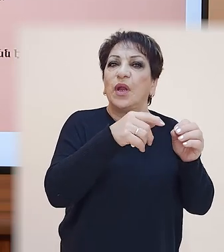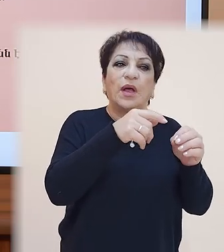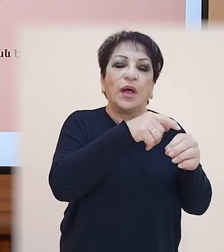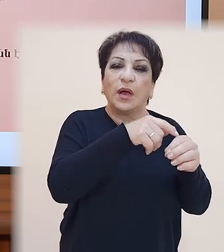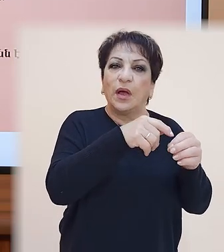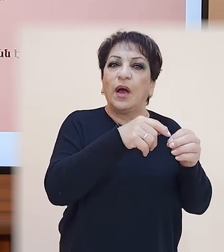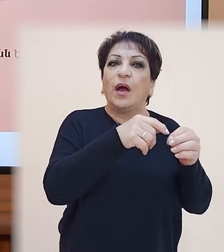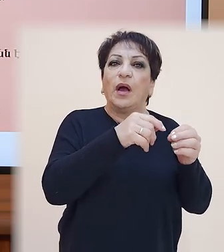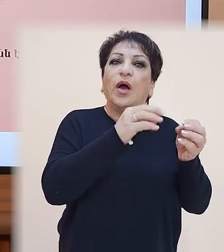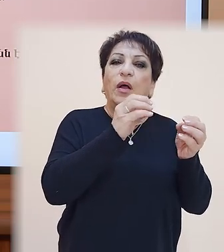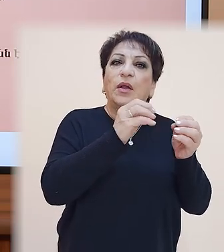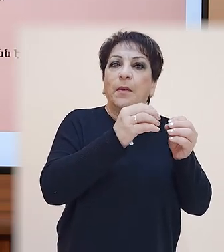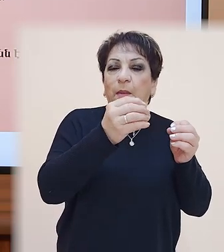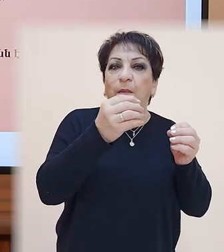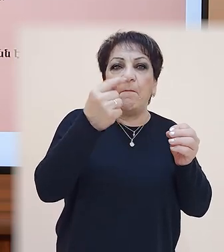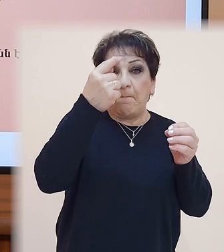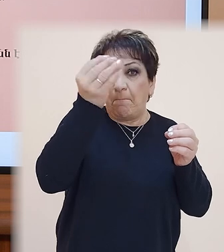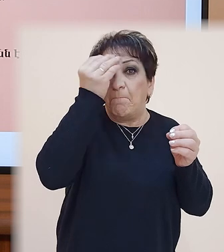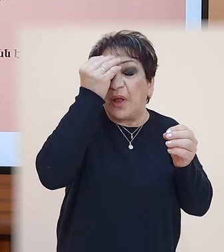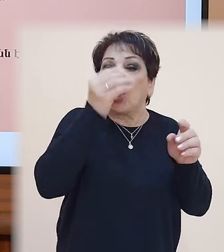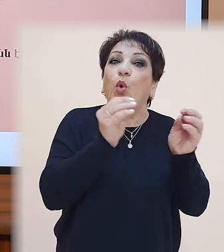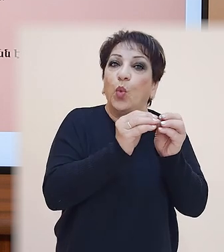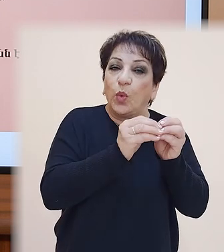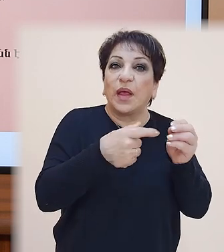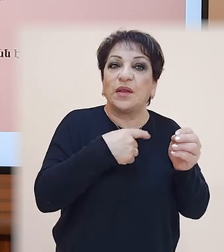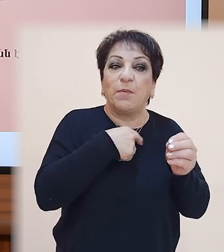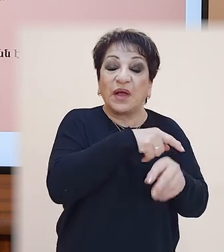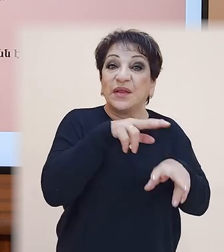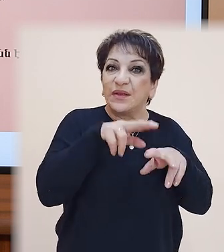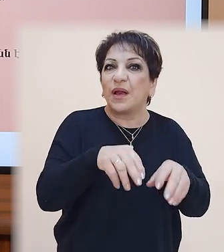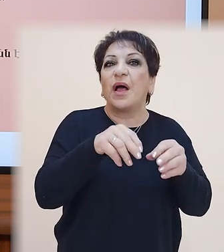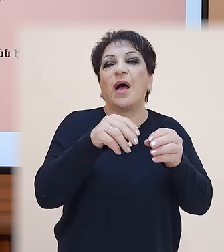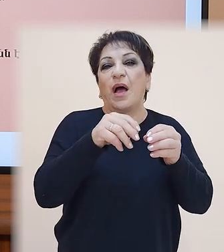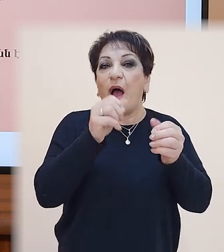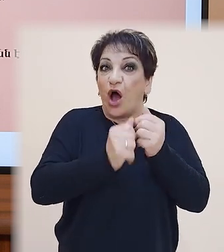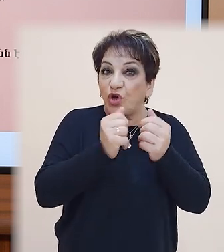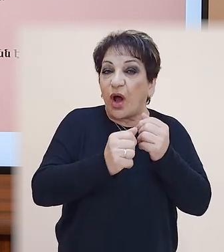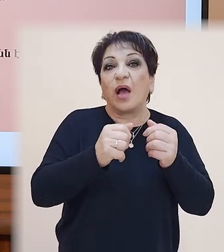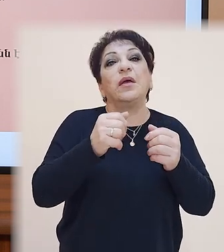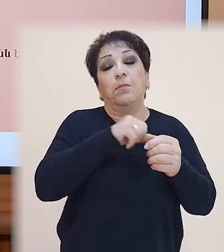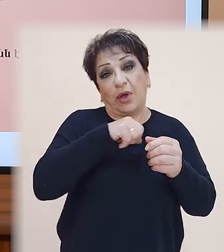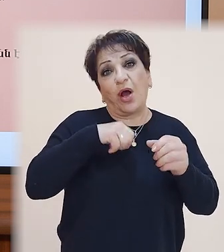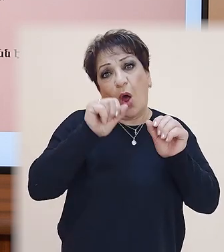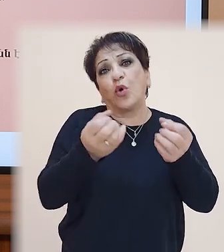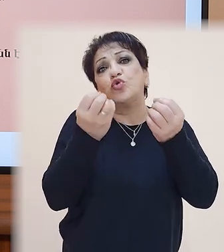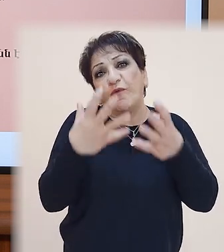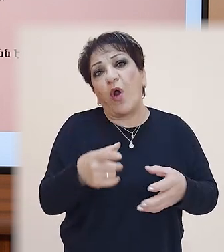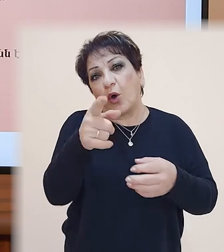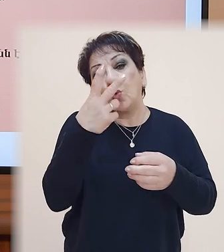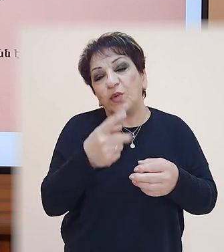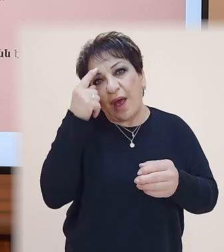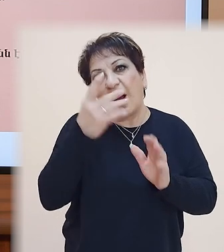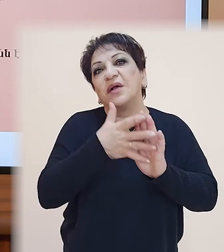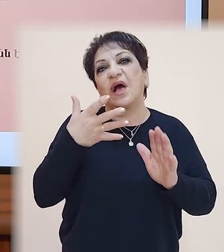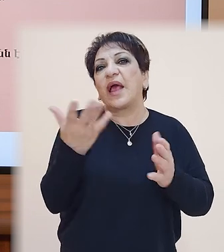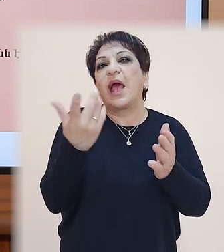նախադայսթյունները ունենան ինքնուր հույնություն, և եթե մենք հաճախակի կետադրենք այսպիսի տեկստեր, արդեն ձեզ համար շատ սովորական կդարնա և դուք մի անգամից գլխի